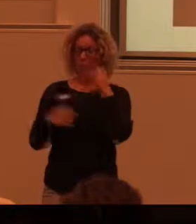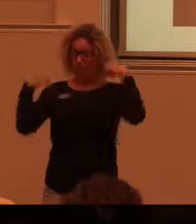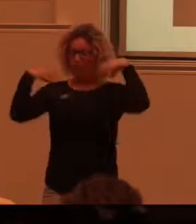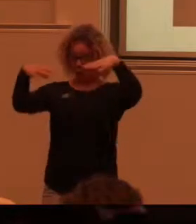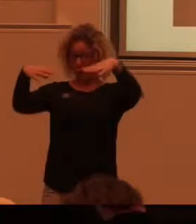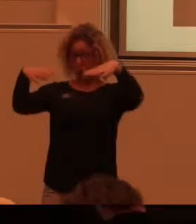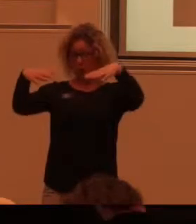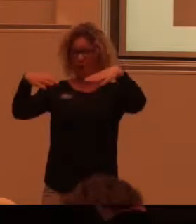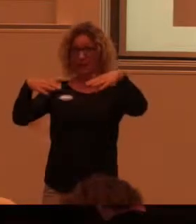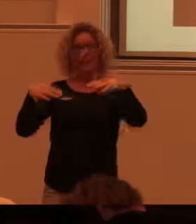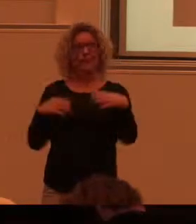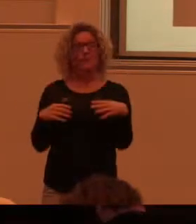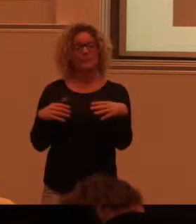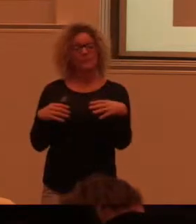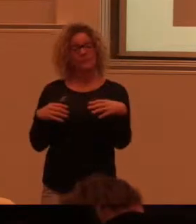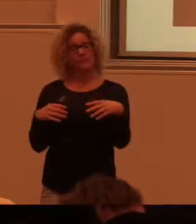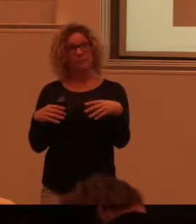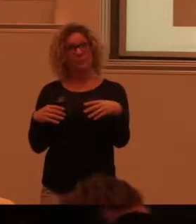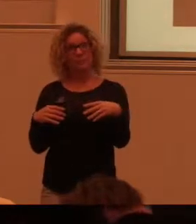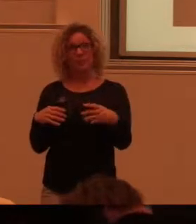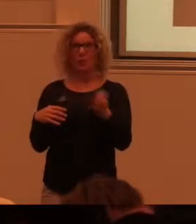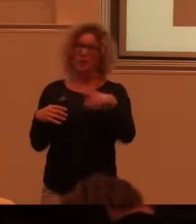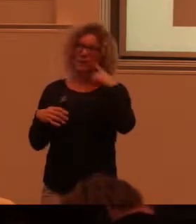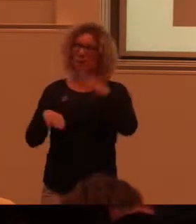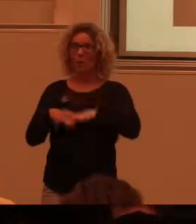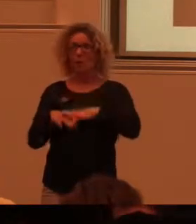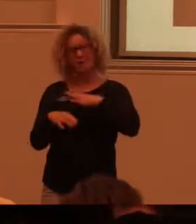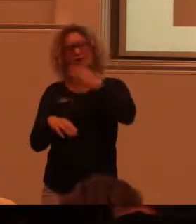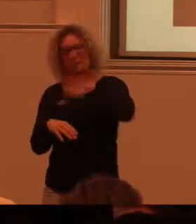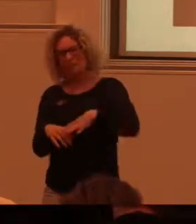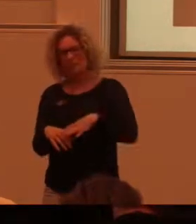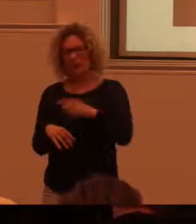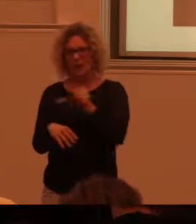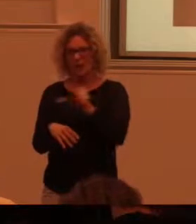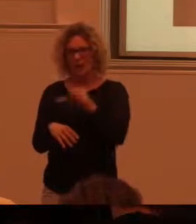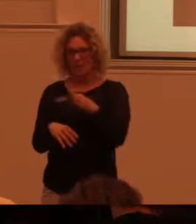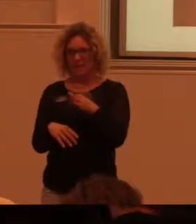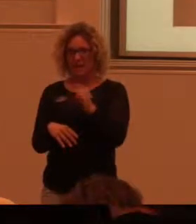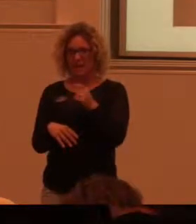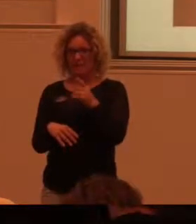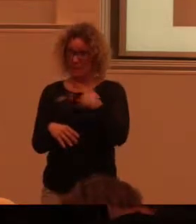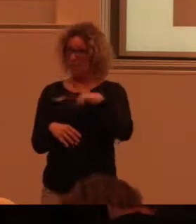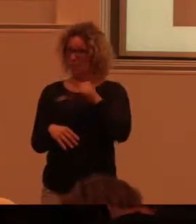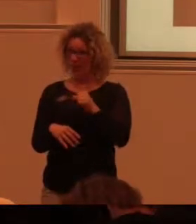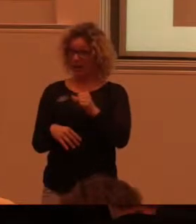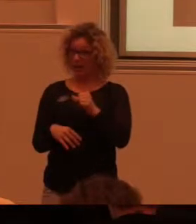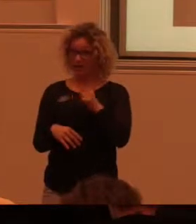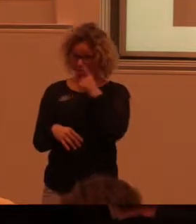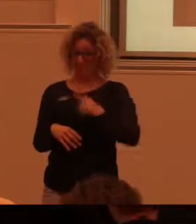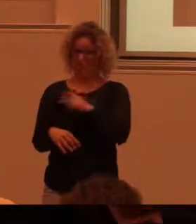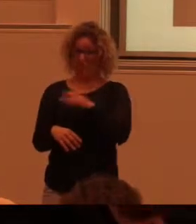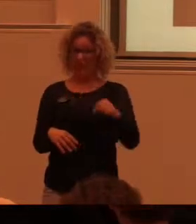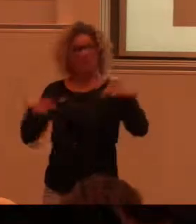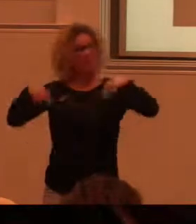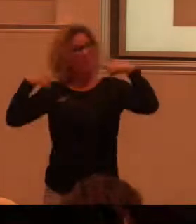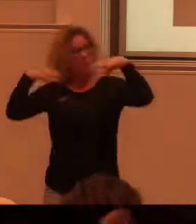belysningen här med tanke på risk för epanfall och liknande. Jag är själv epileptiker så jag tycker inte heller att